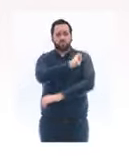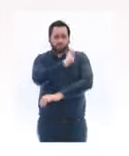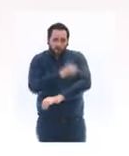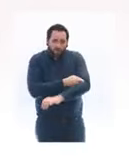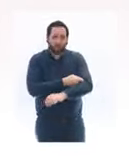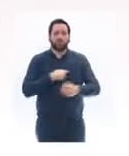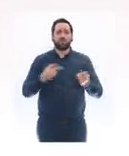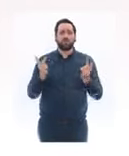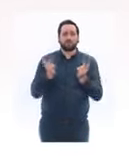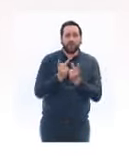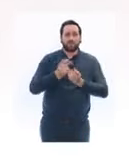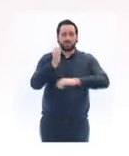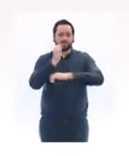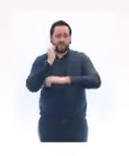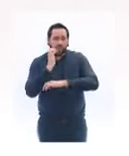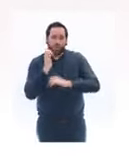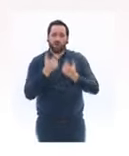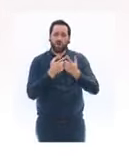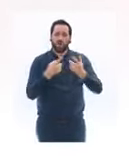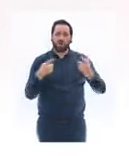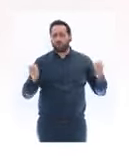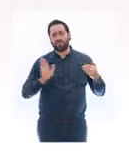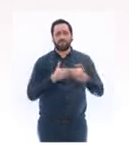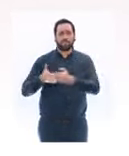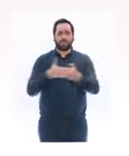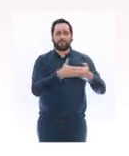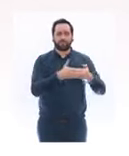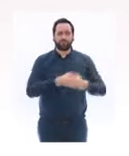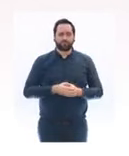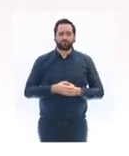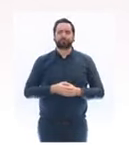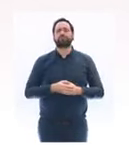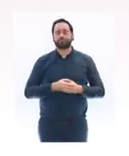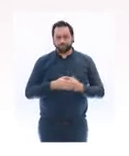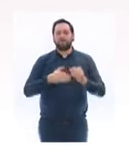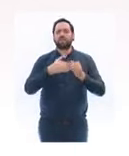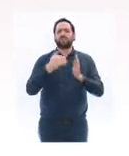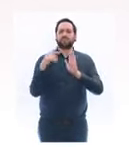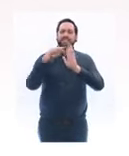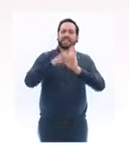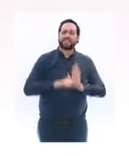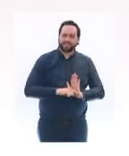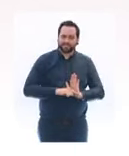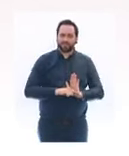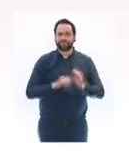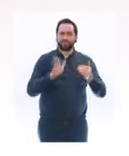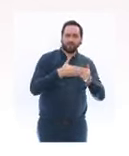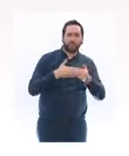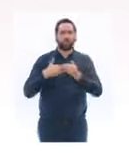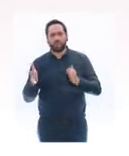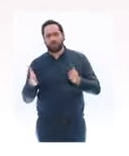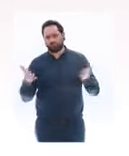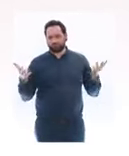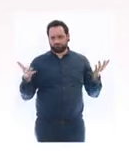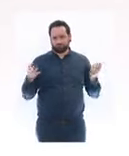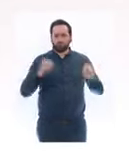salons, foires et expositions. Là encore, vous trouverez la liste complète de ces établissements sur le site du gouvernement.